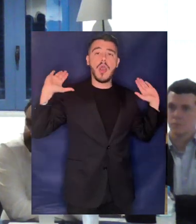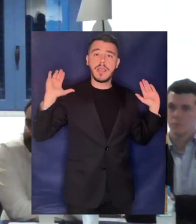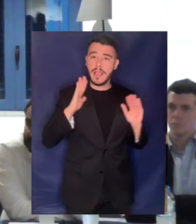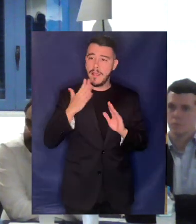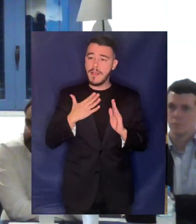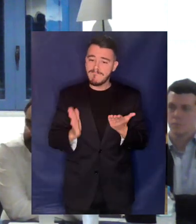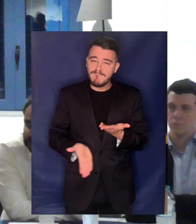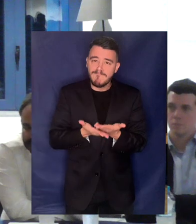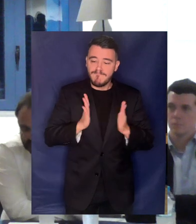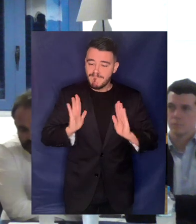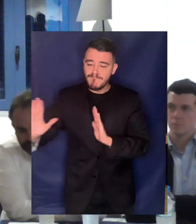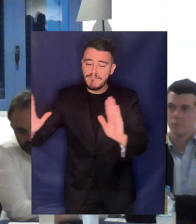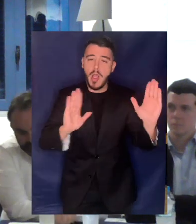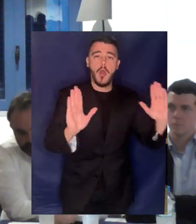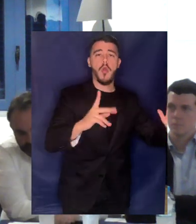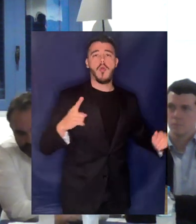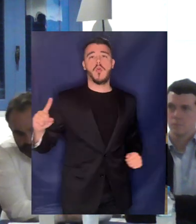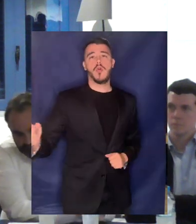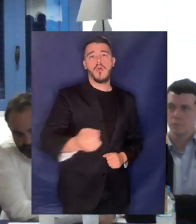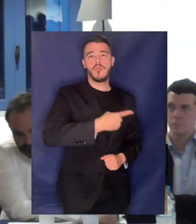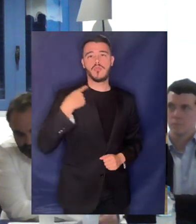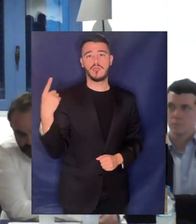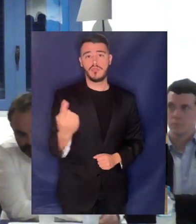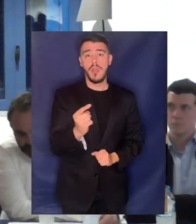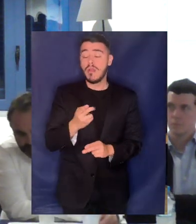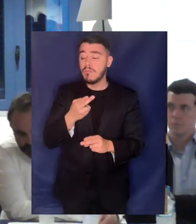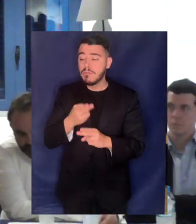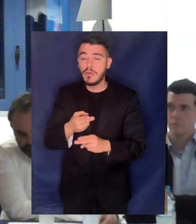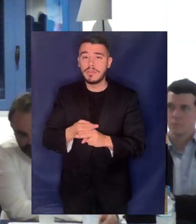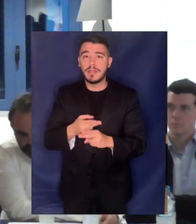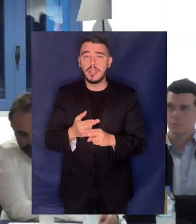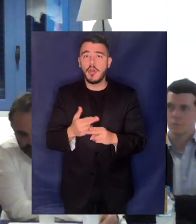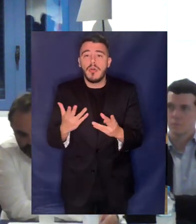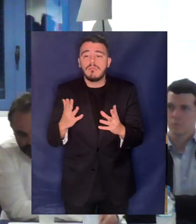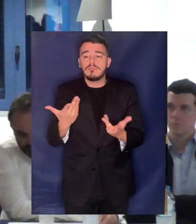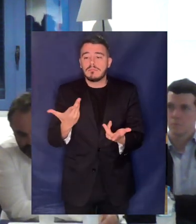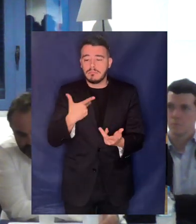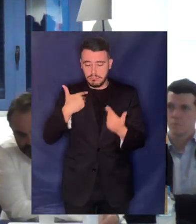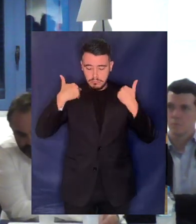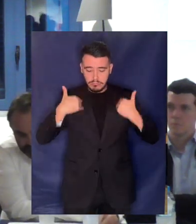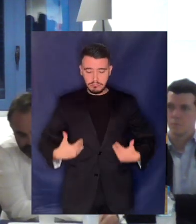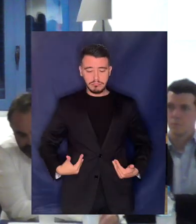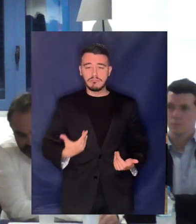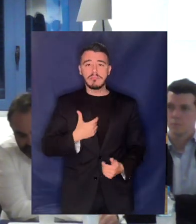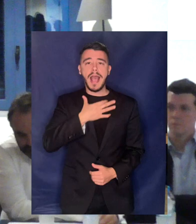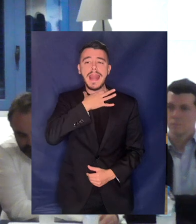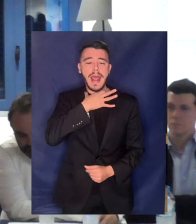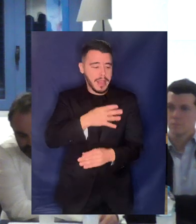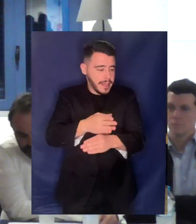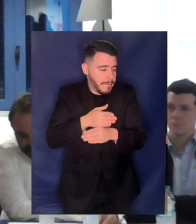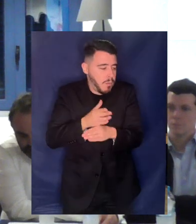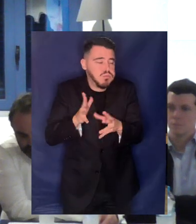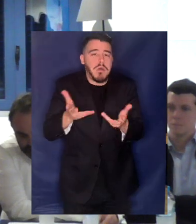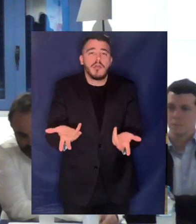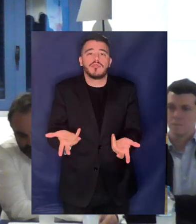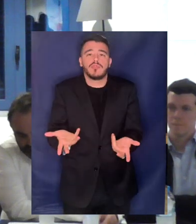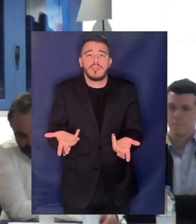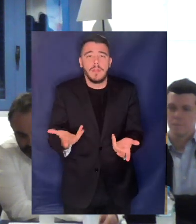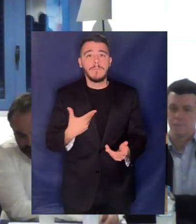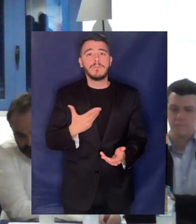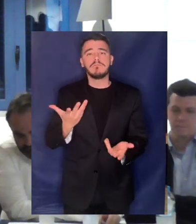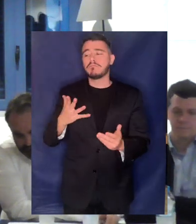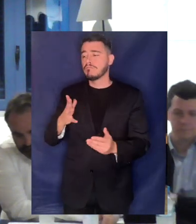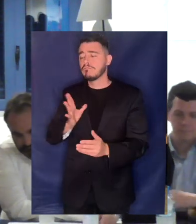αυτό είναι ζήτημα επιβίωσης για τους νέους ανθρώπους. Άρα λοιπόν γι' αυτό βλέπουμε συχνά ότι απασχολεί τη νέα γενιά και τους νέους ανθρώπους